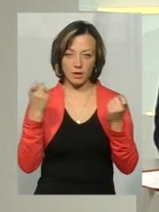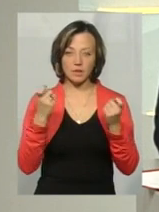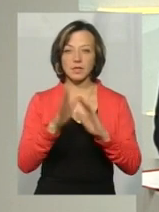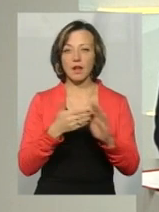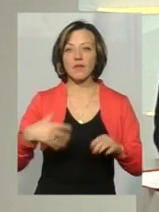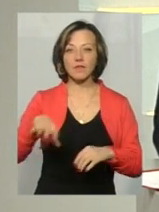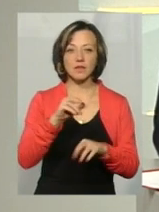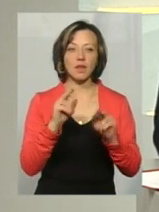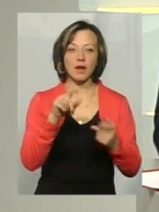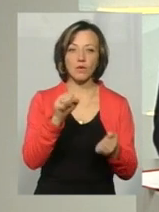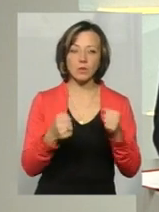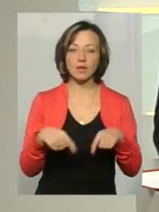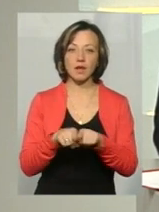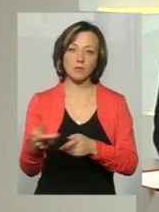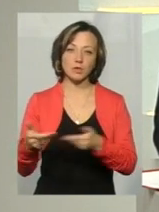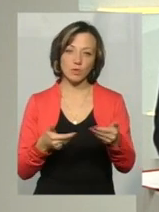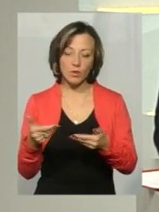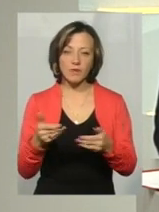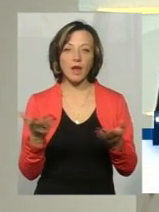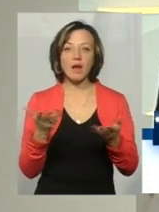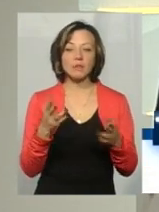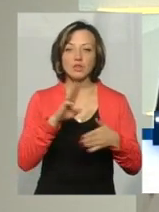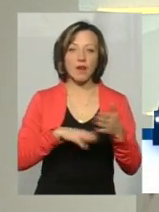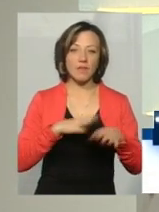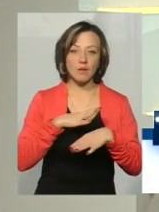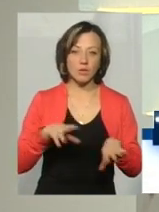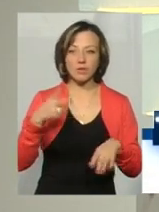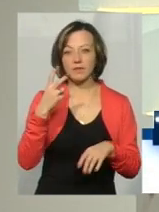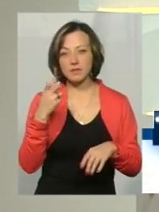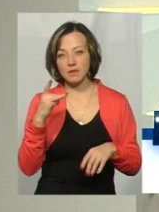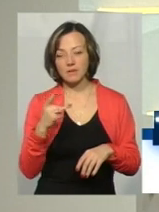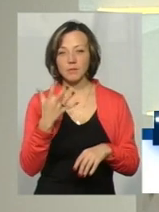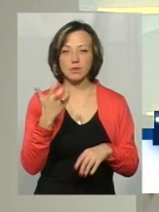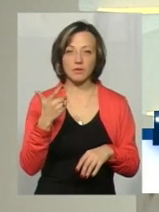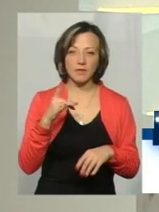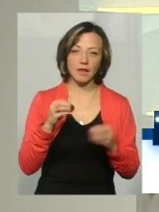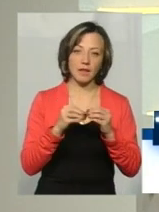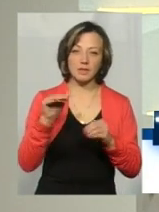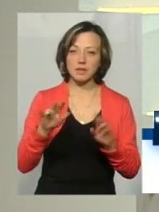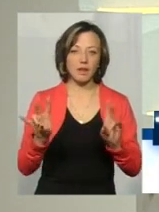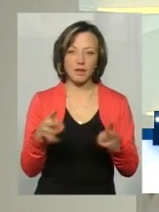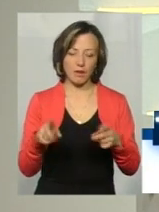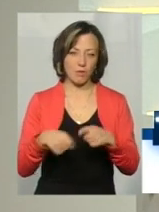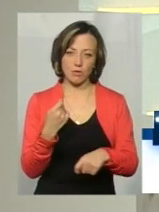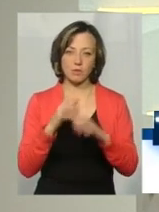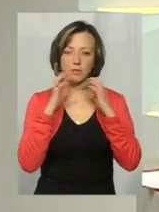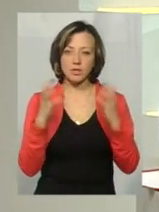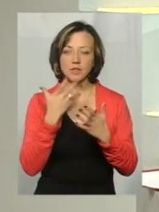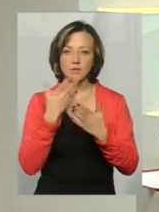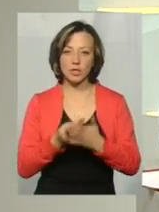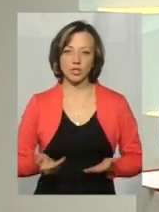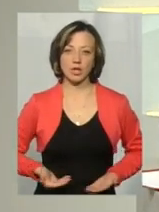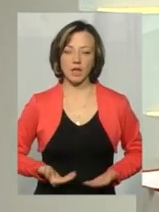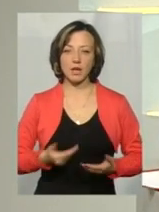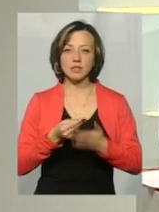Закликаю всіх, як водіїв, так і пішоходів, попри те, які б там штрафи не були, там 200 гривень, 500 гривень чи 10 тисяч, не порушуйте. Бережіть своє